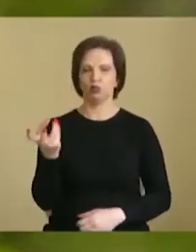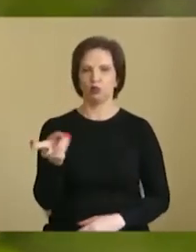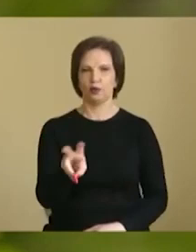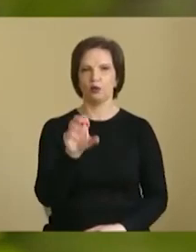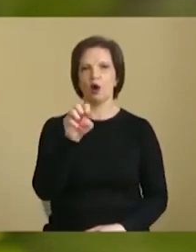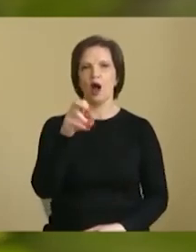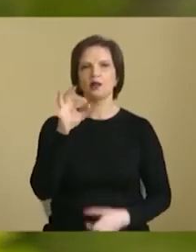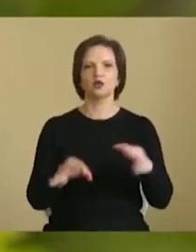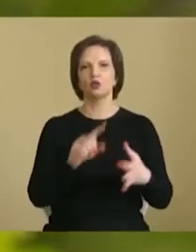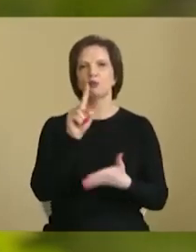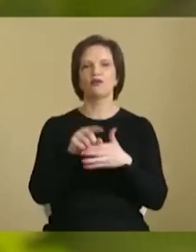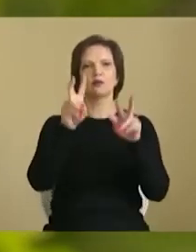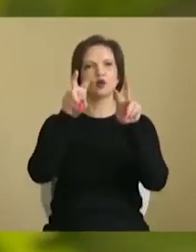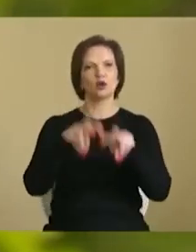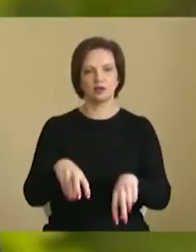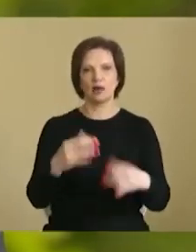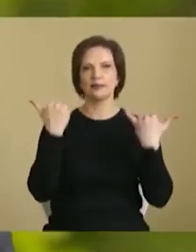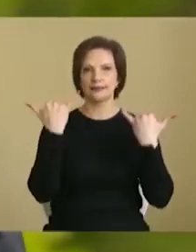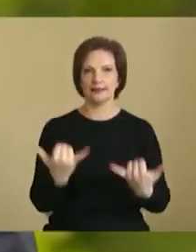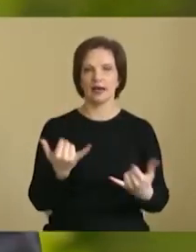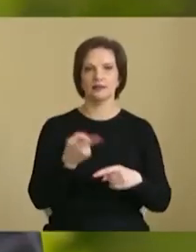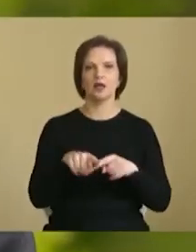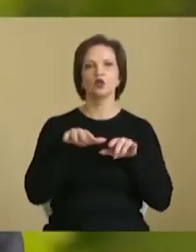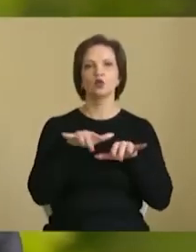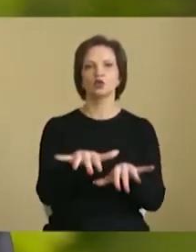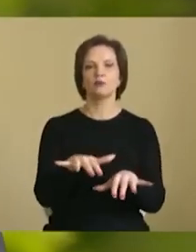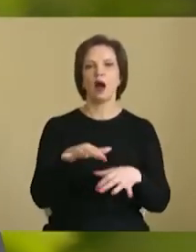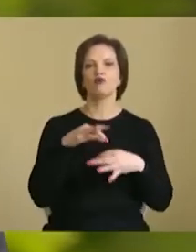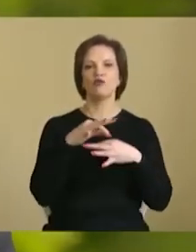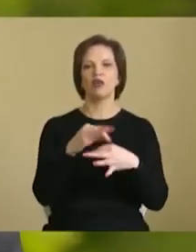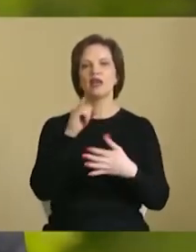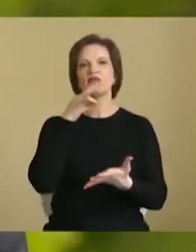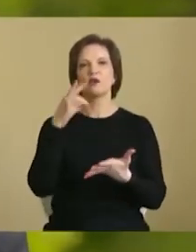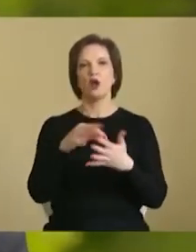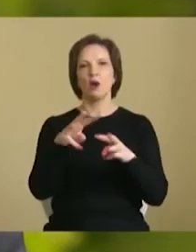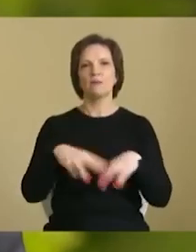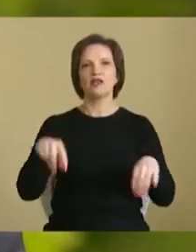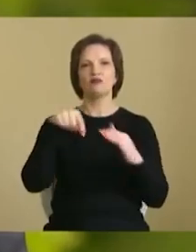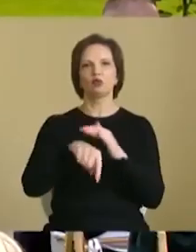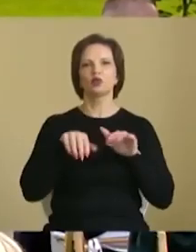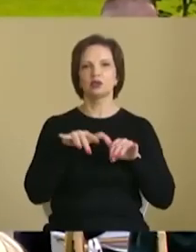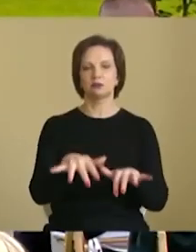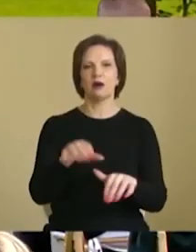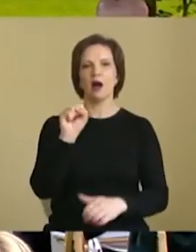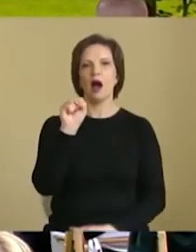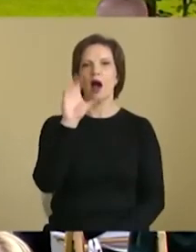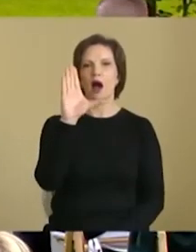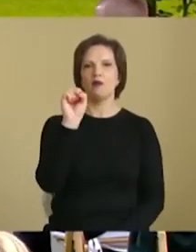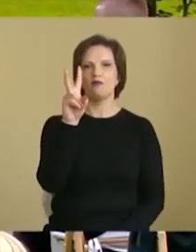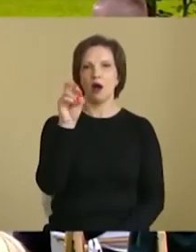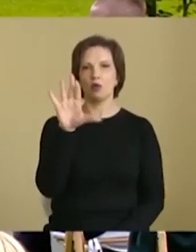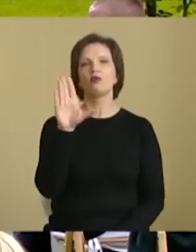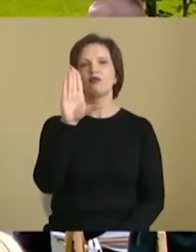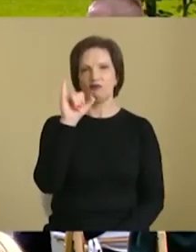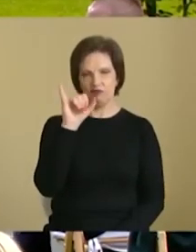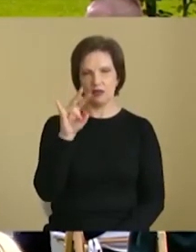Але суд повинен розібратися. Зараз цю справу веде і відповідає міністр внутрішніх справ Арсен Авак. Він це